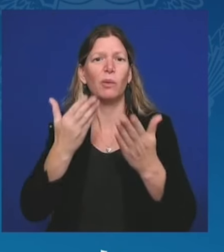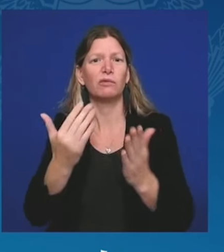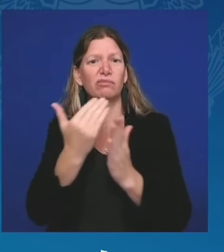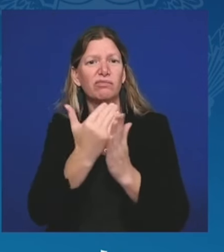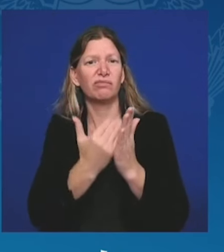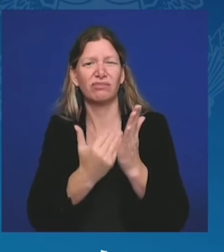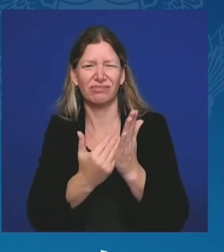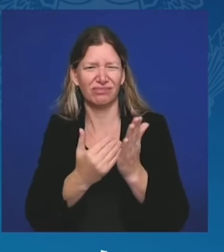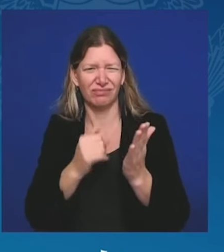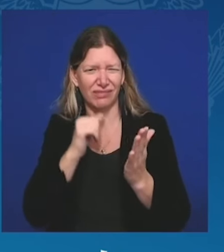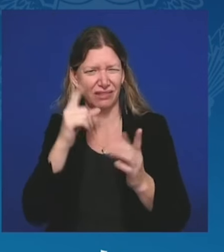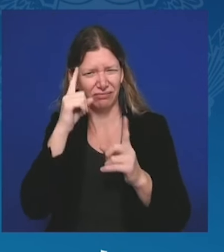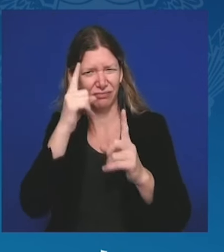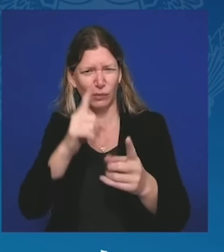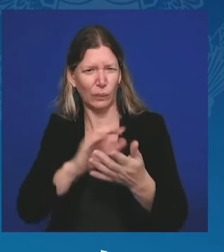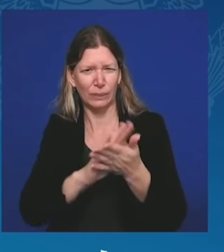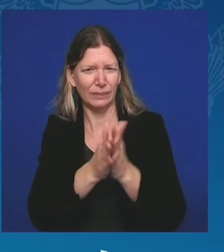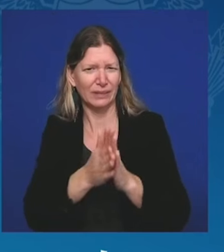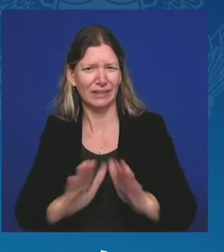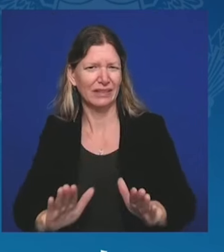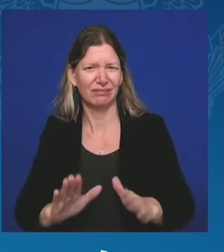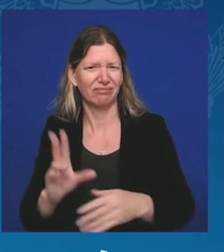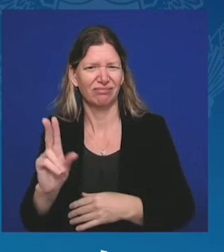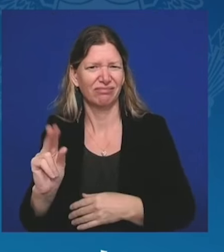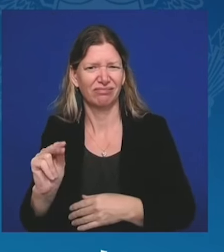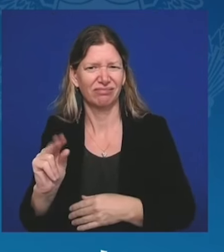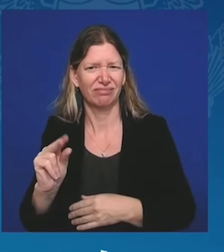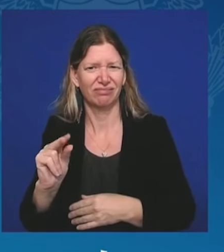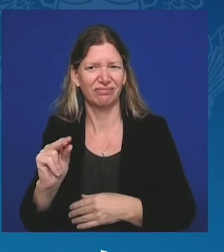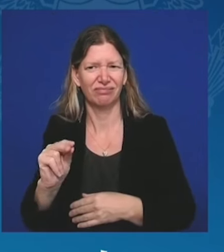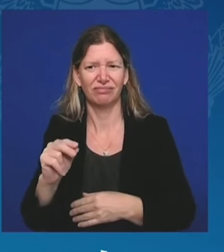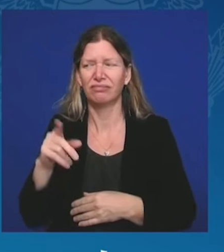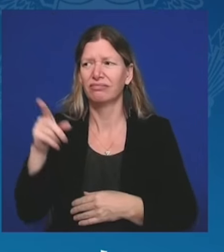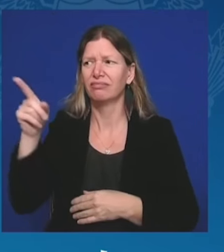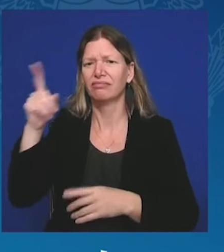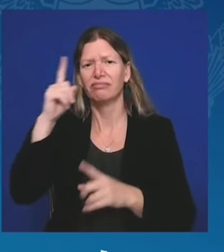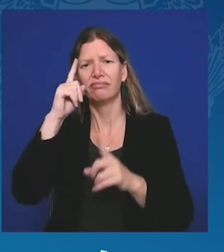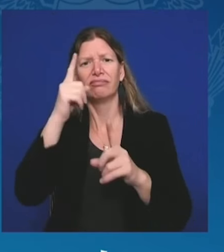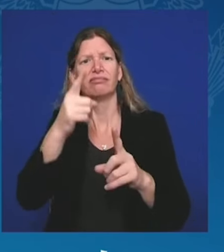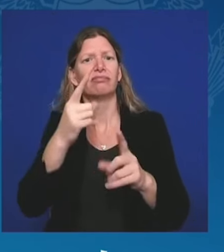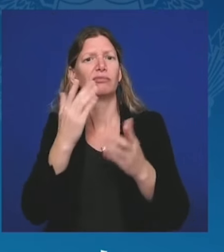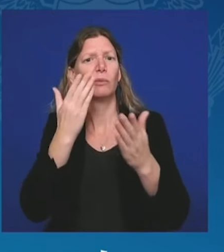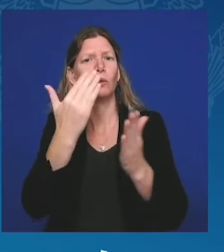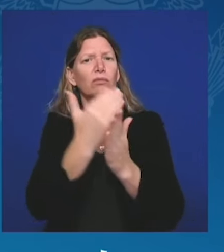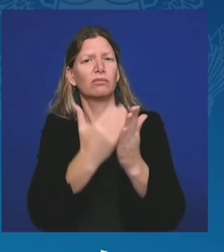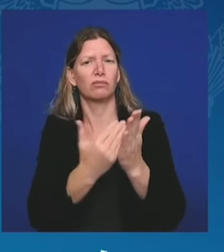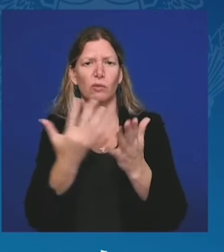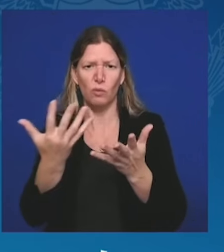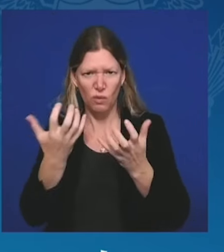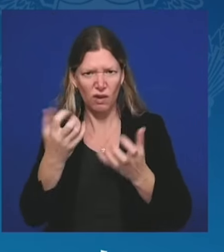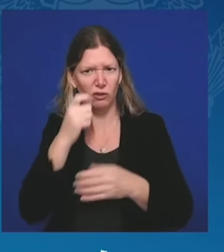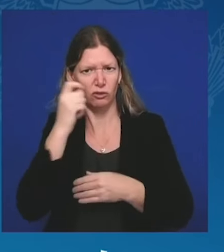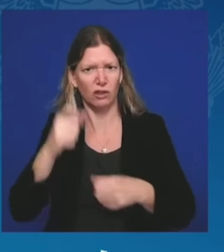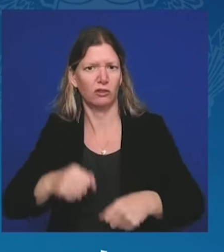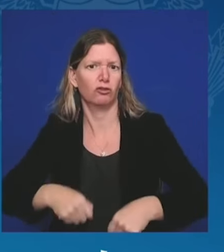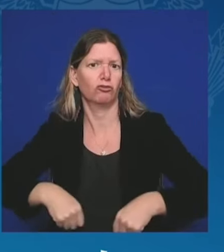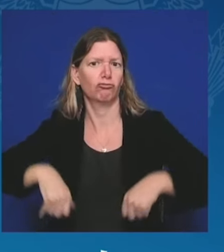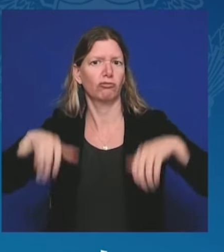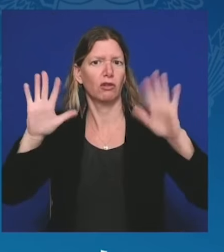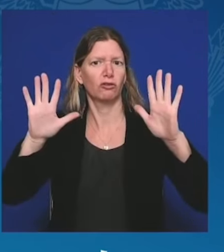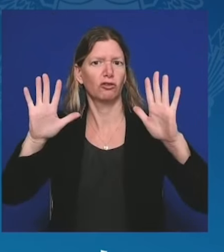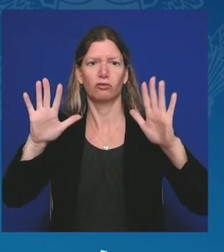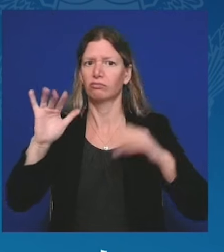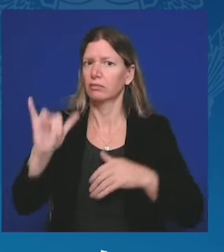kapitulacji, które są niebezpieczne i nie do przyjęcia. Prezydencie